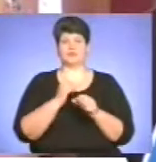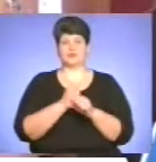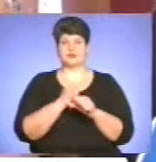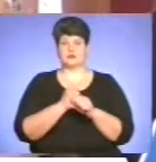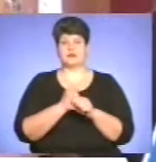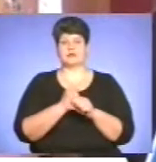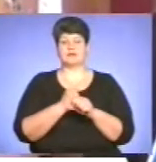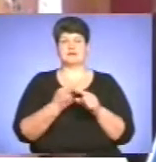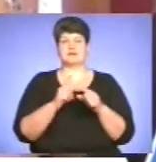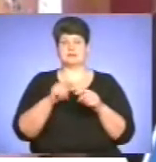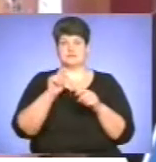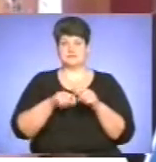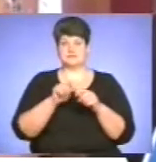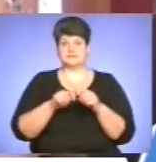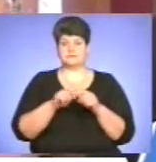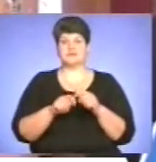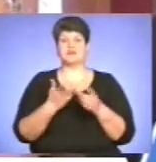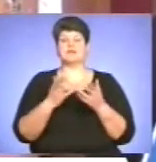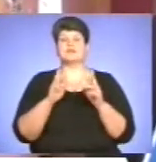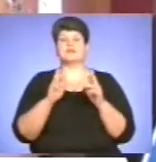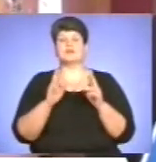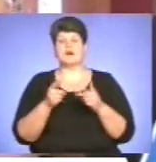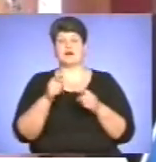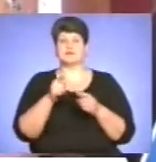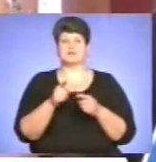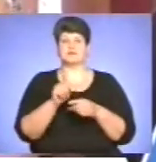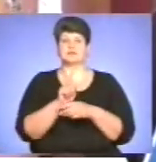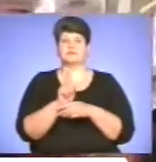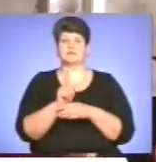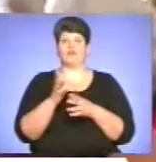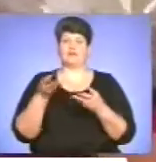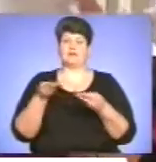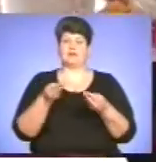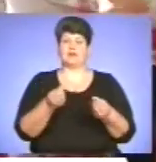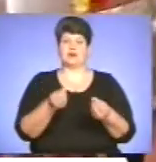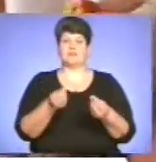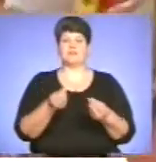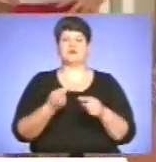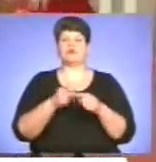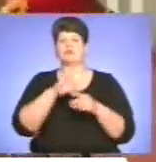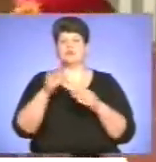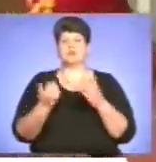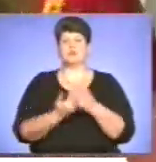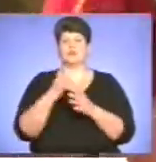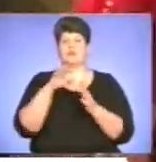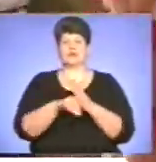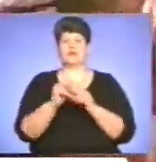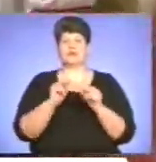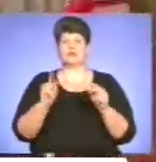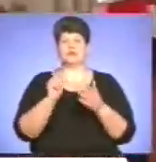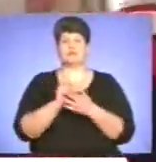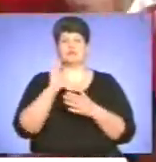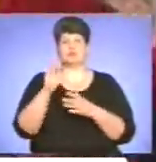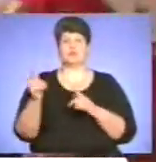цільовий моніторинг, яким чином нові стандарти впливають. До усіх нововведень учитель повинен бути готовий, тому